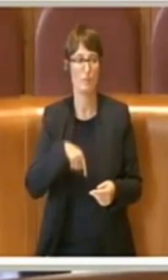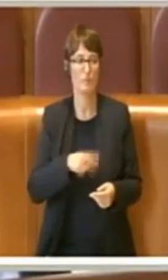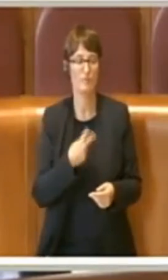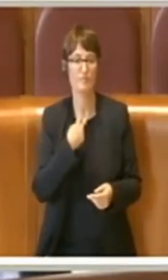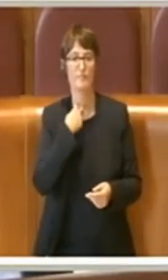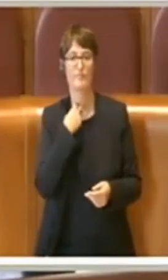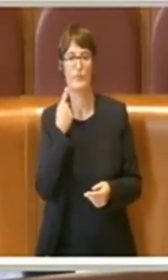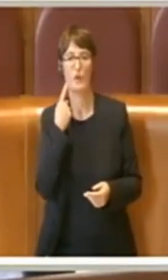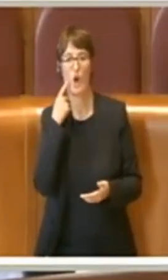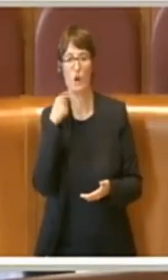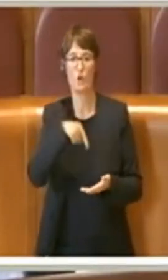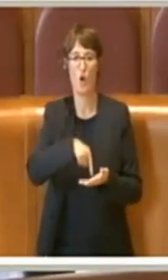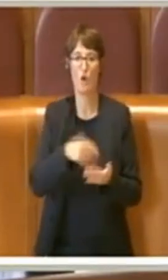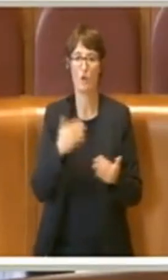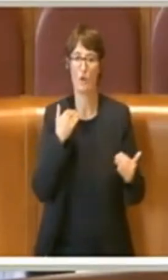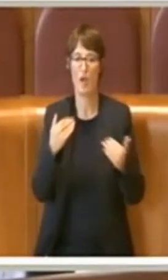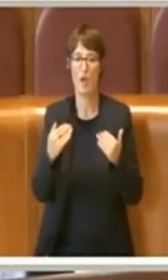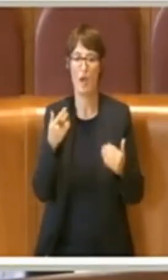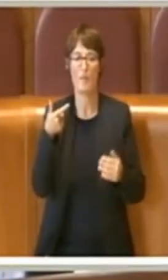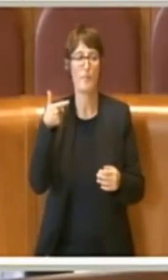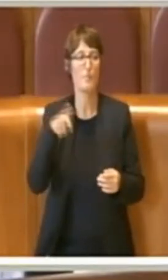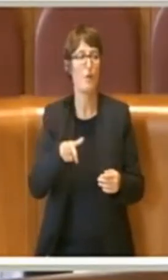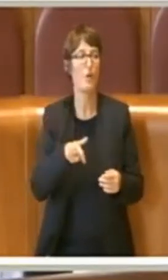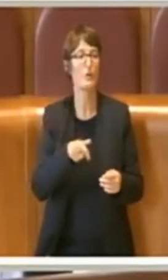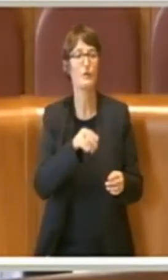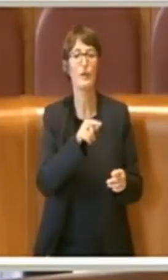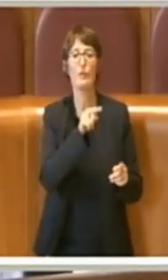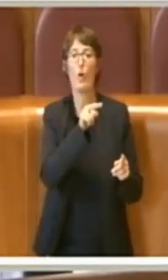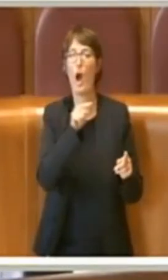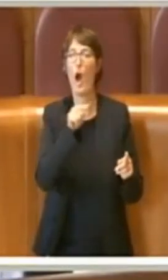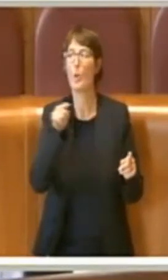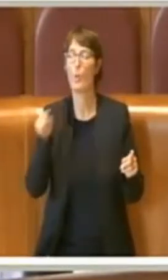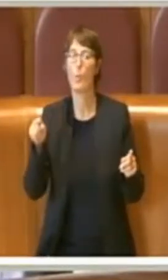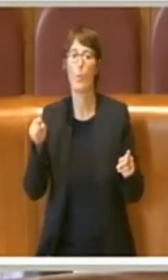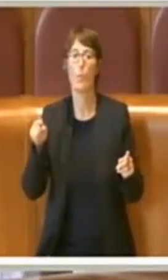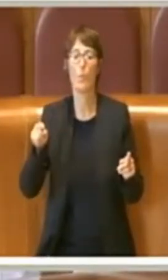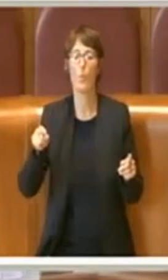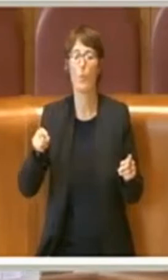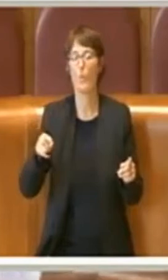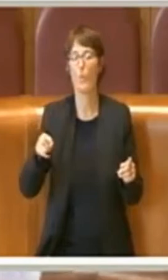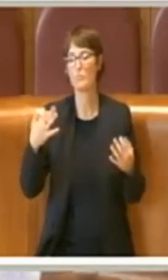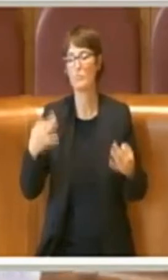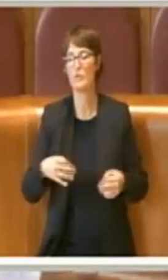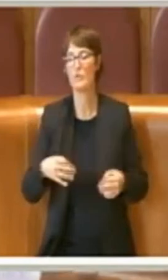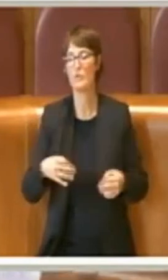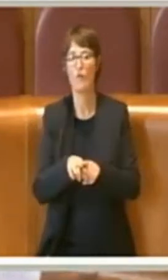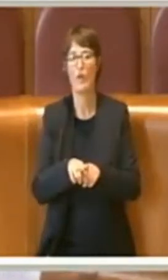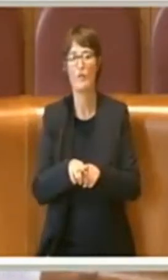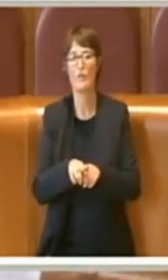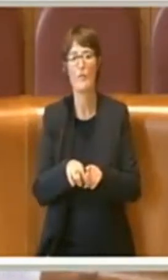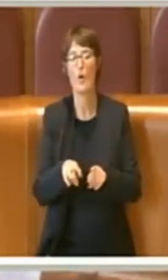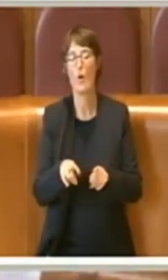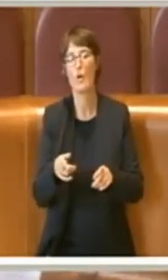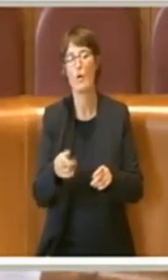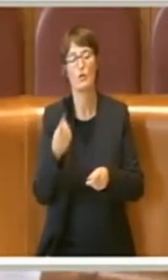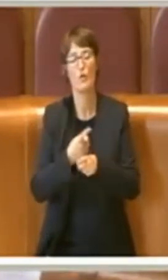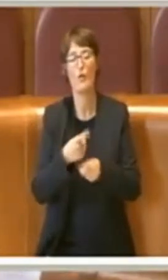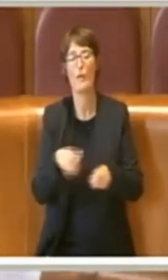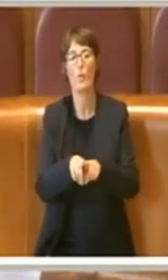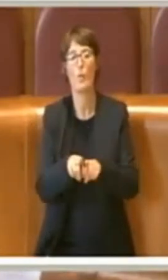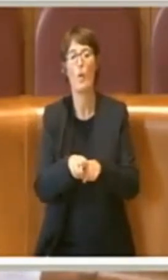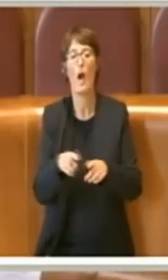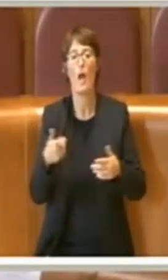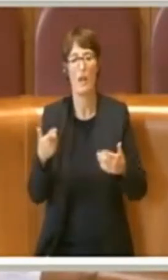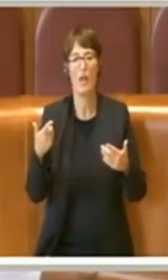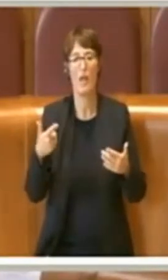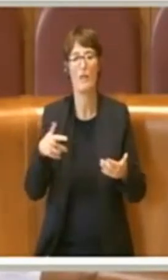perché qualcuno ha ritenuto che dovessimo essere come le discoteche oppure dovessimo